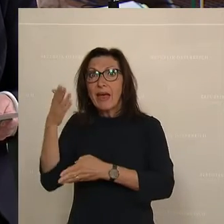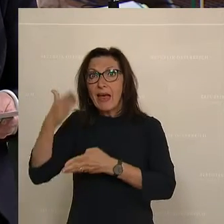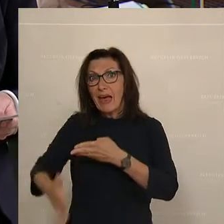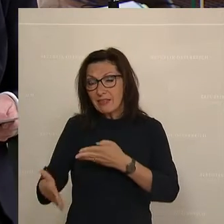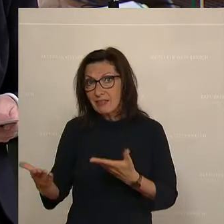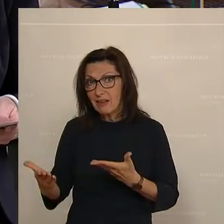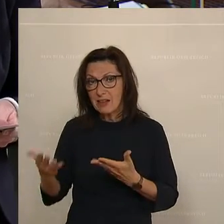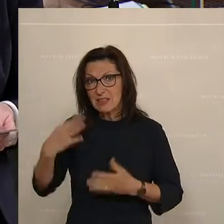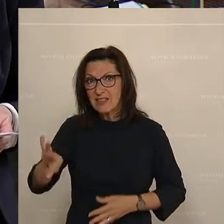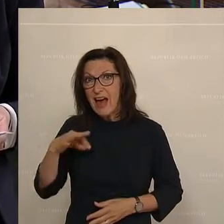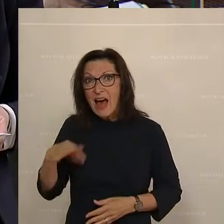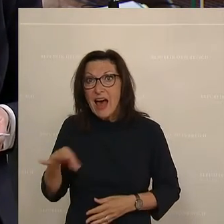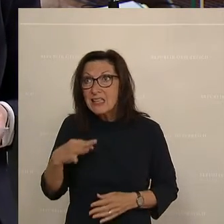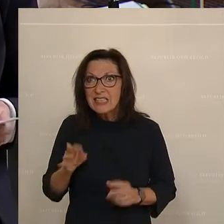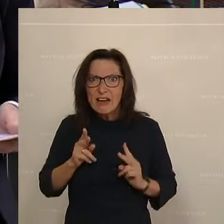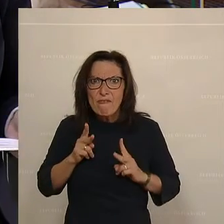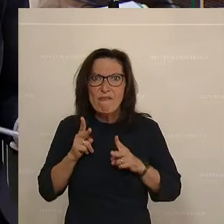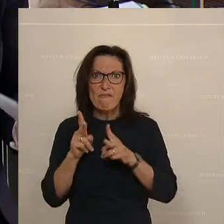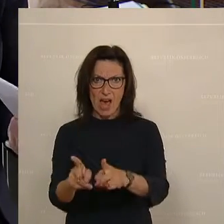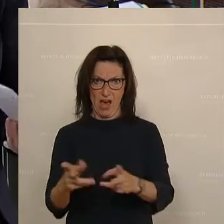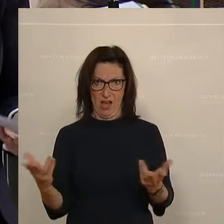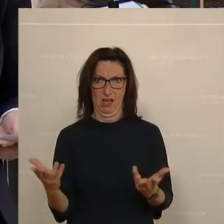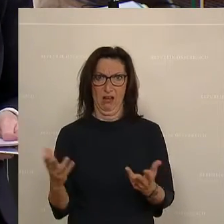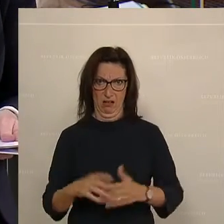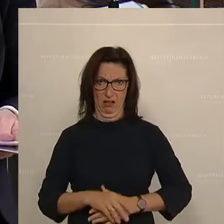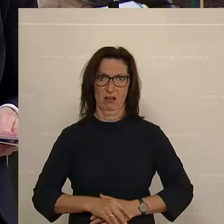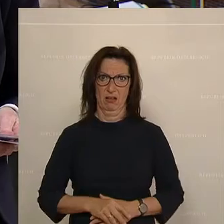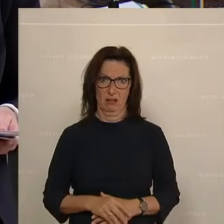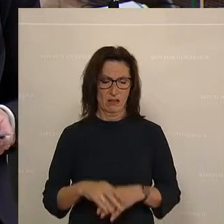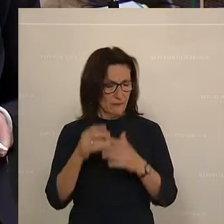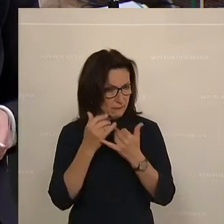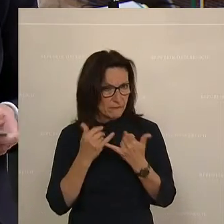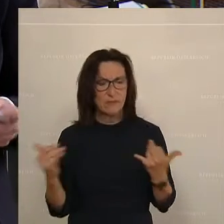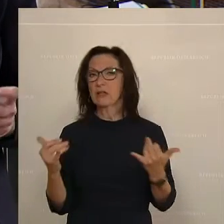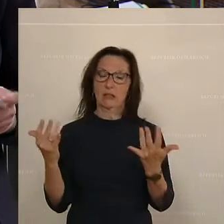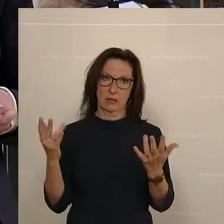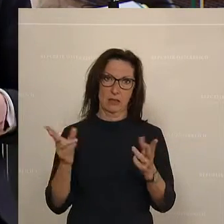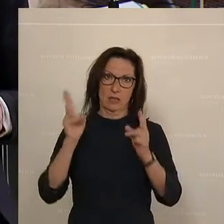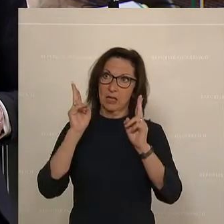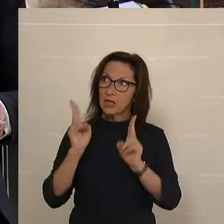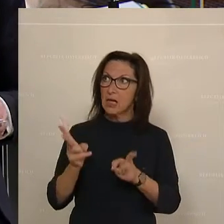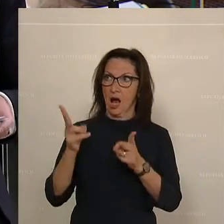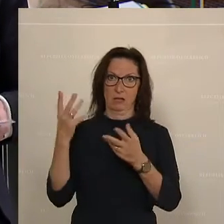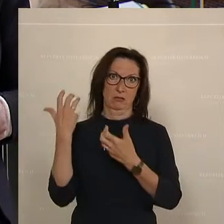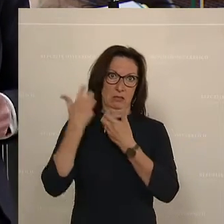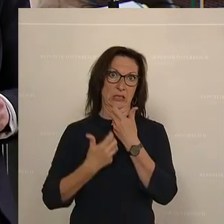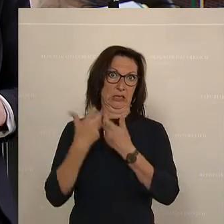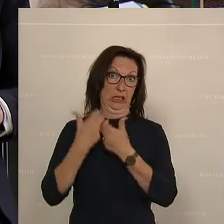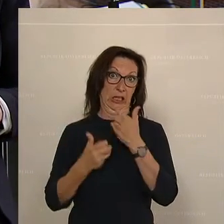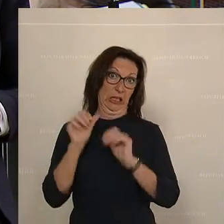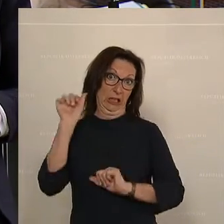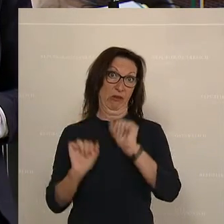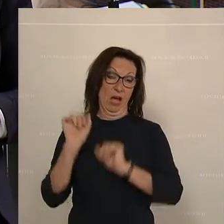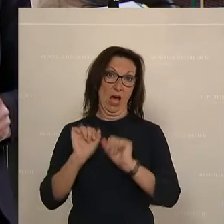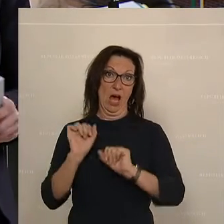das ist auch die einzige Antwort in ihrer Konsequenz, die in ihrer Konsequenz auf diesen Krieg auch angemessen ist. Das heißt,